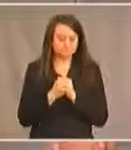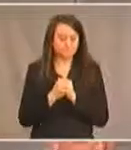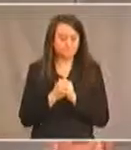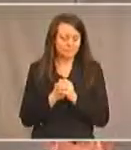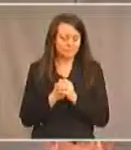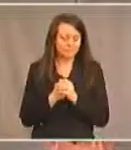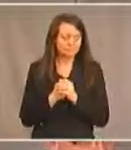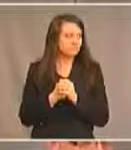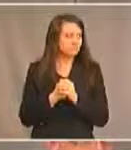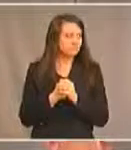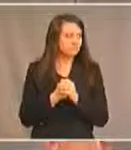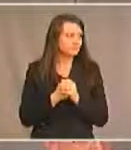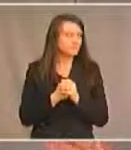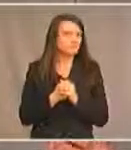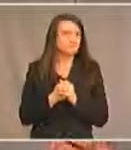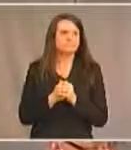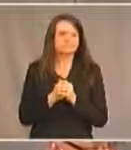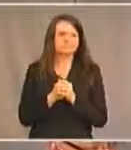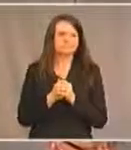Vous parlez d'un moment